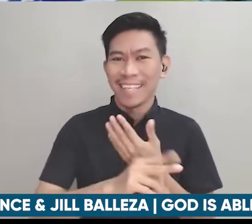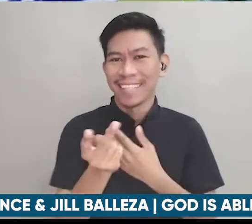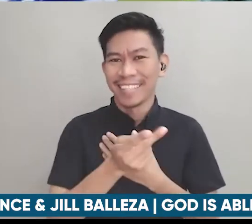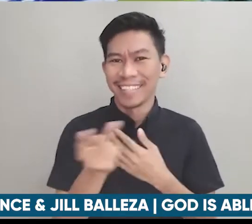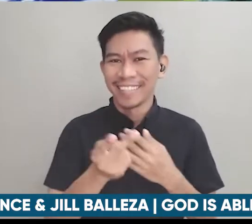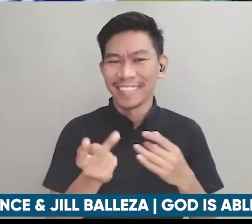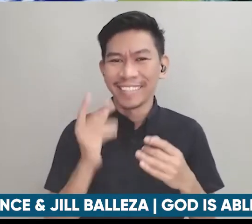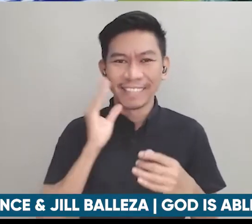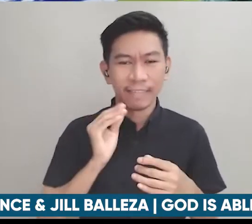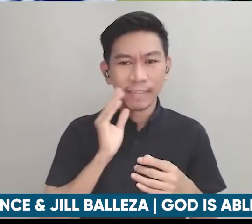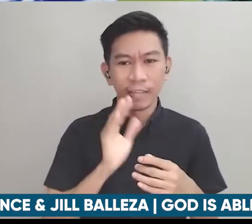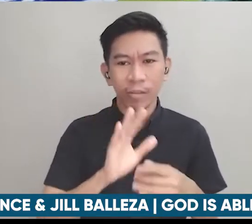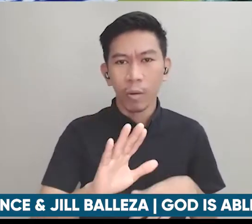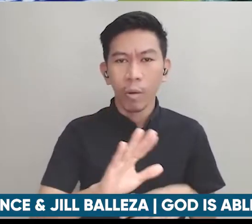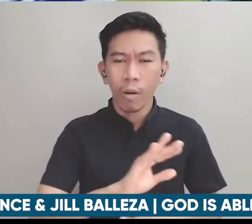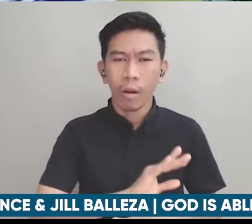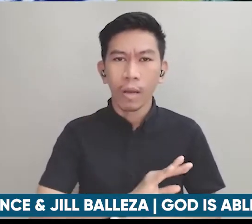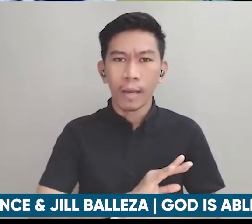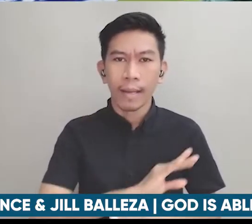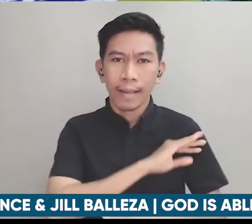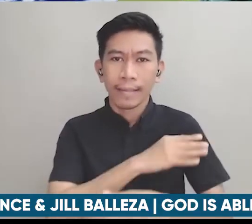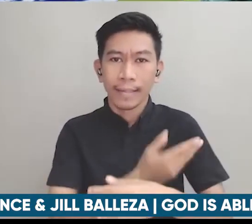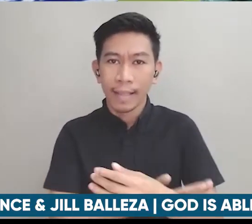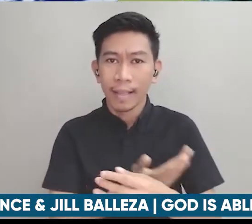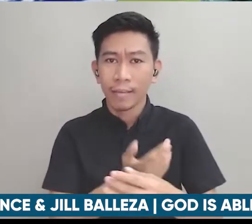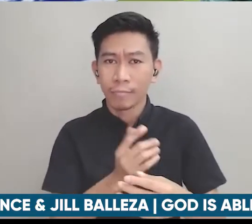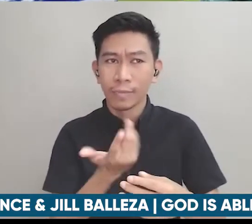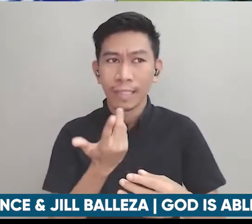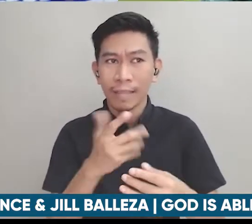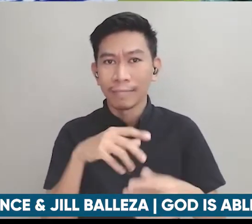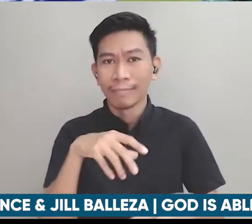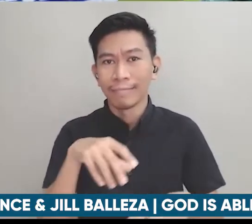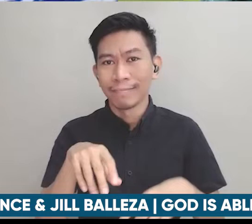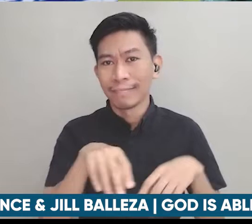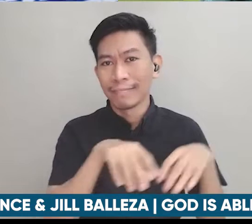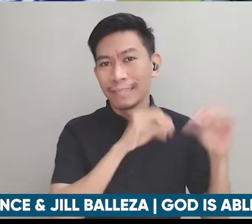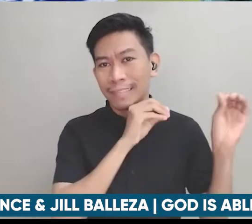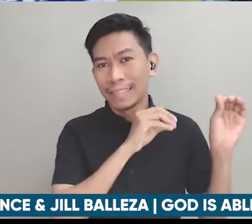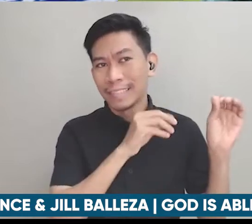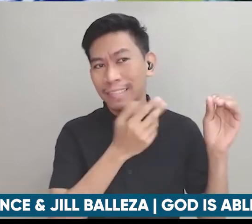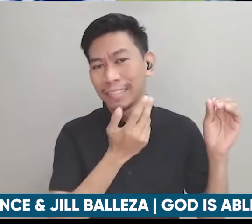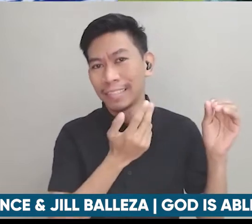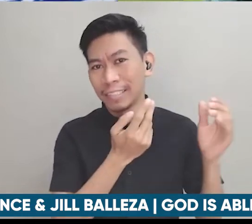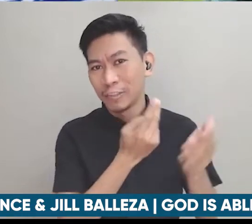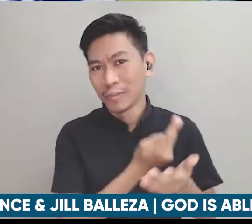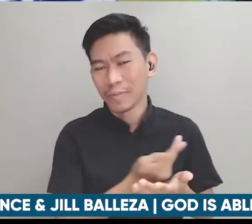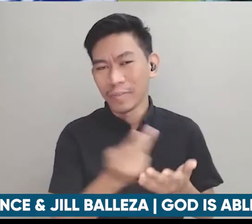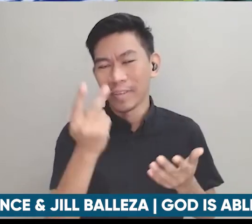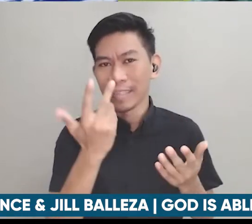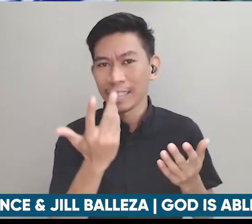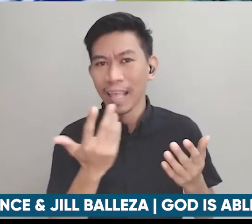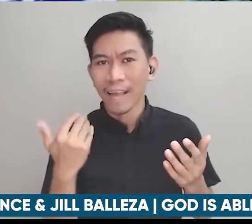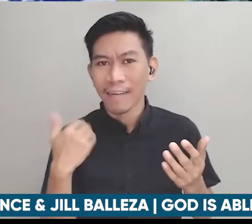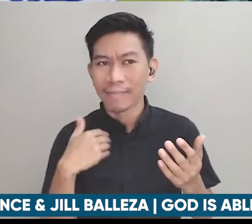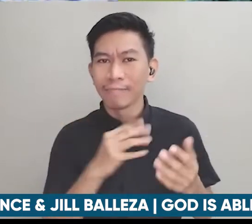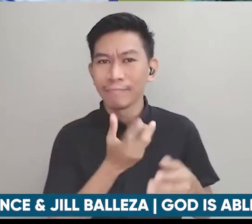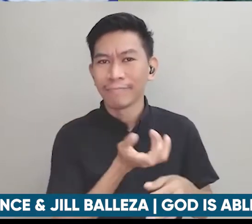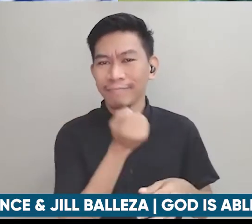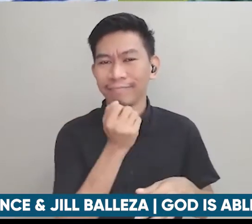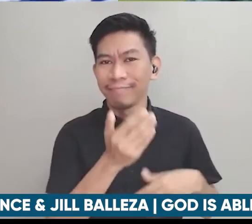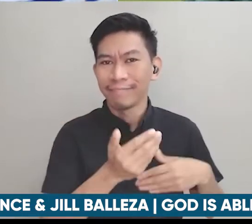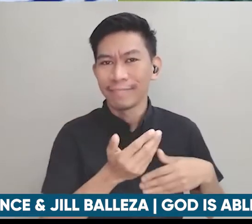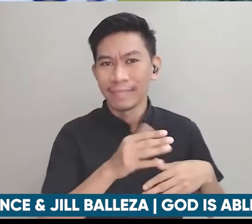inyong mabuting anak because she will be on a special journey as well for the next two weeks Kuya Lance matanong kita